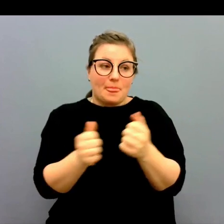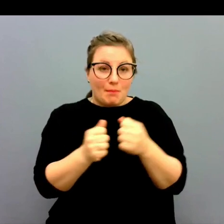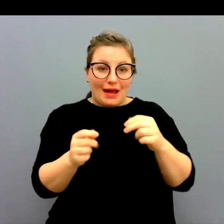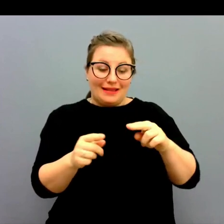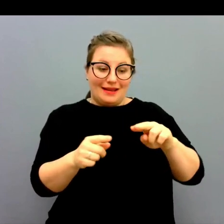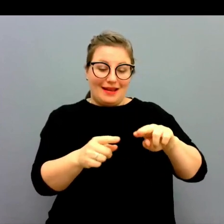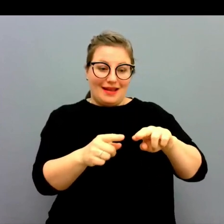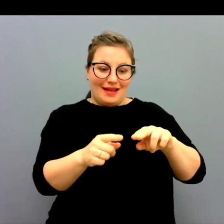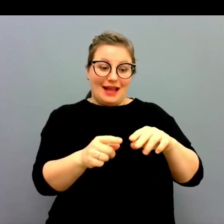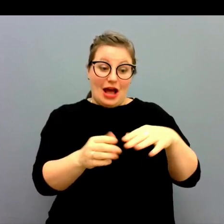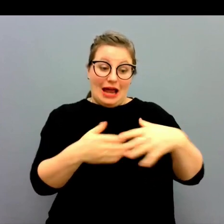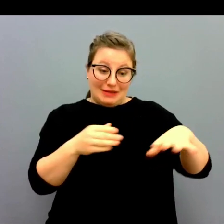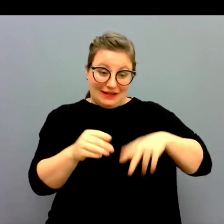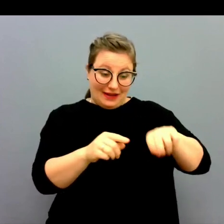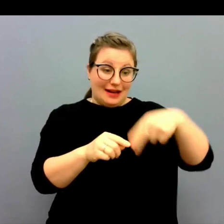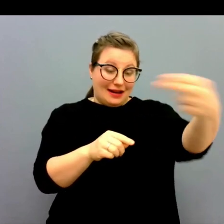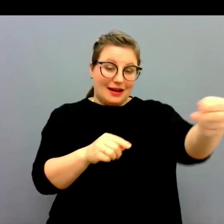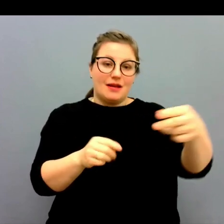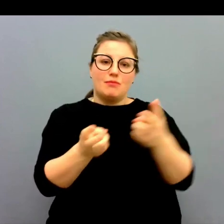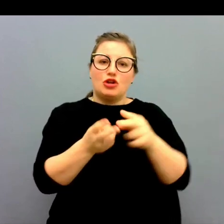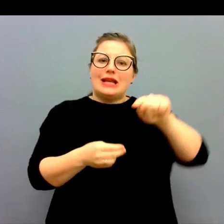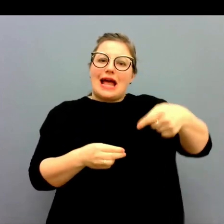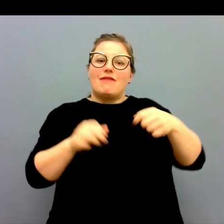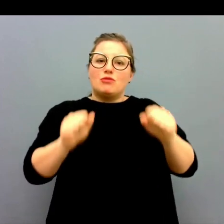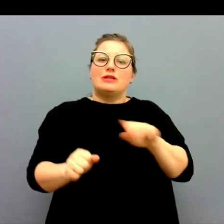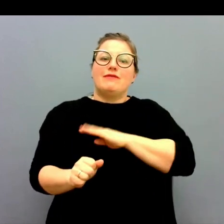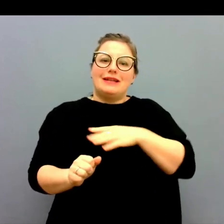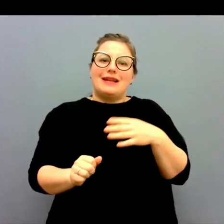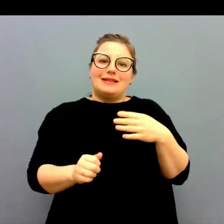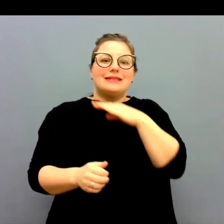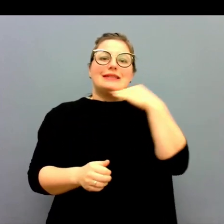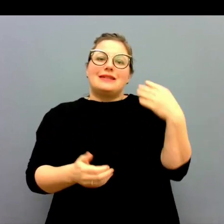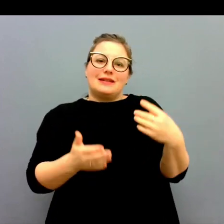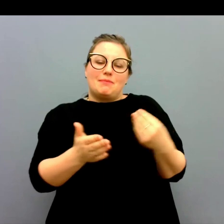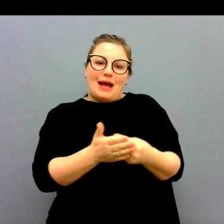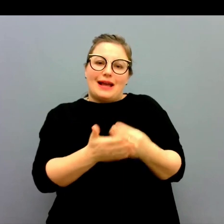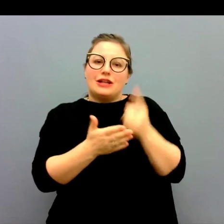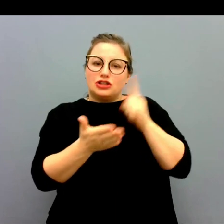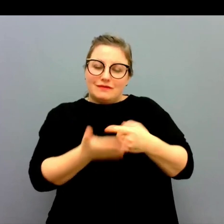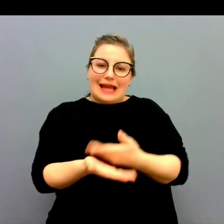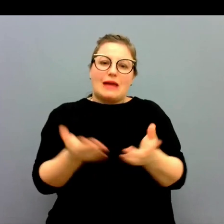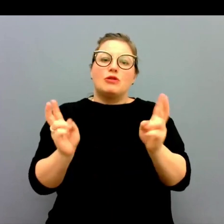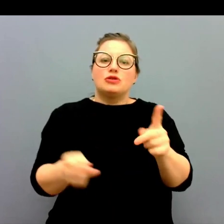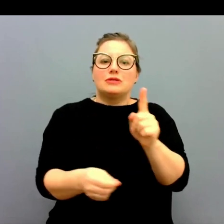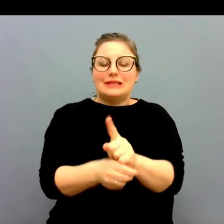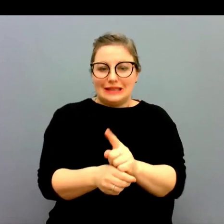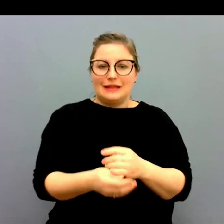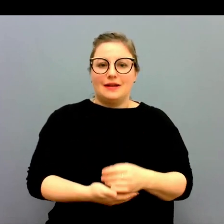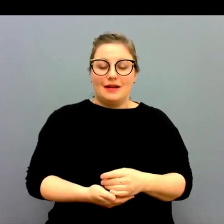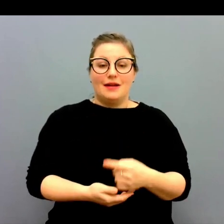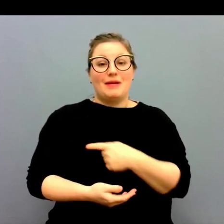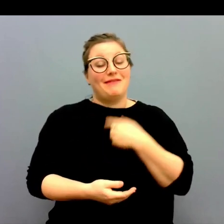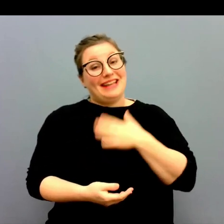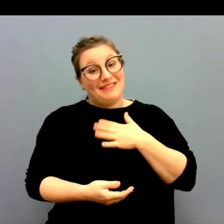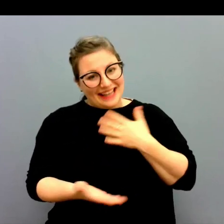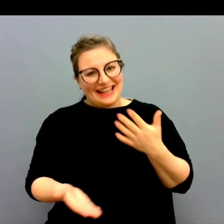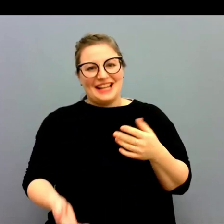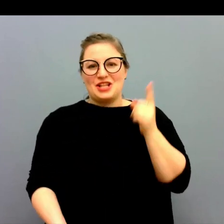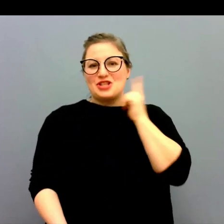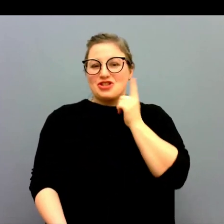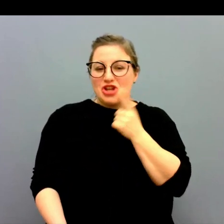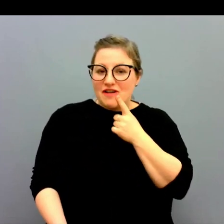I nästa led blir det ju då också att det finns pengar för att kunna ge den tiden. Men ja, vi vill att de